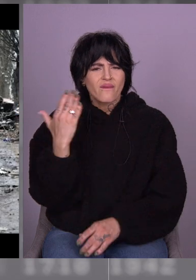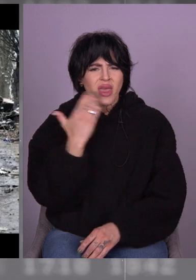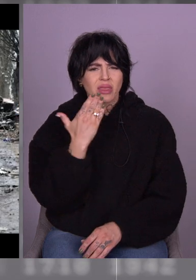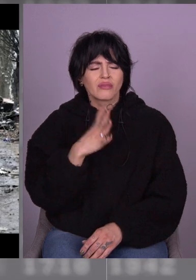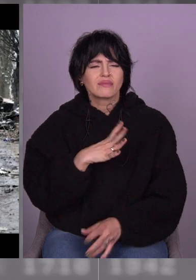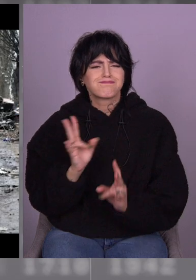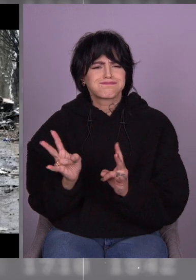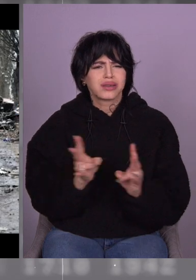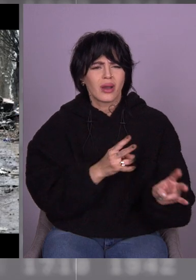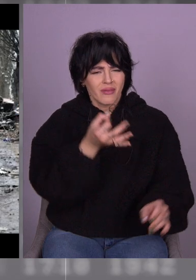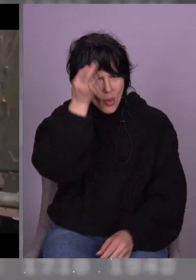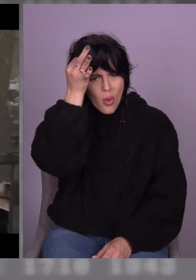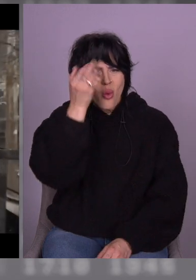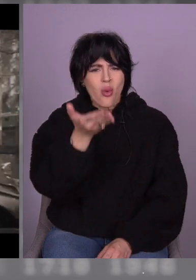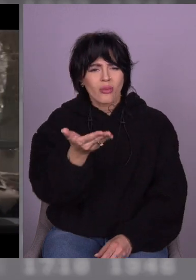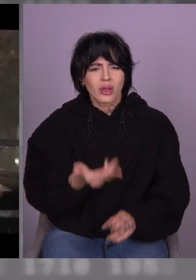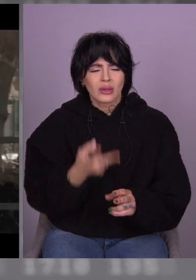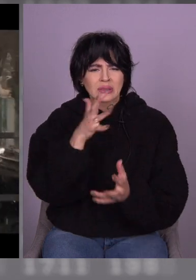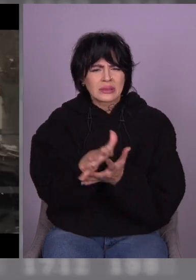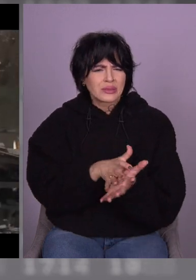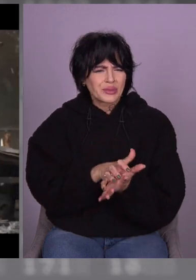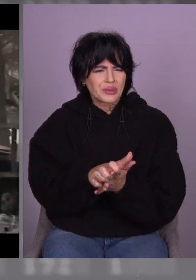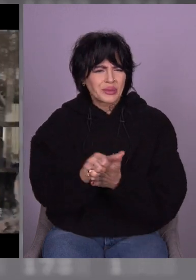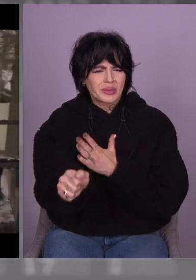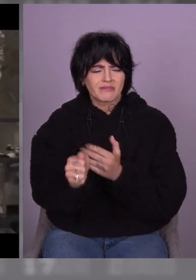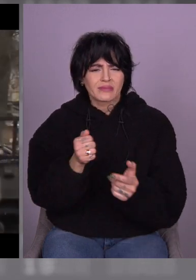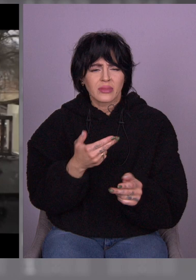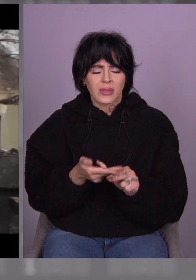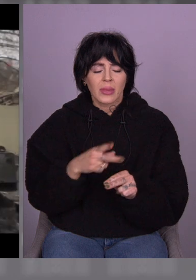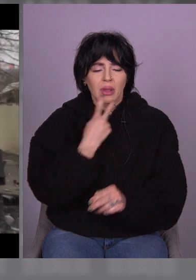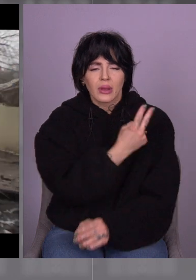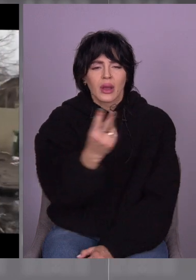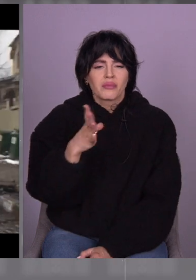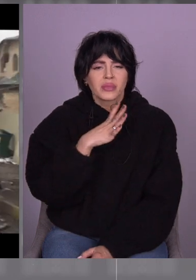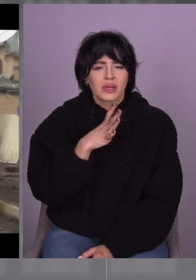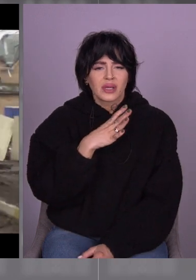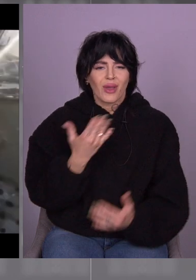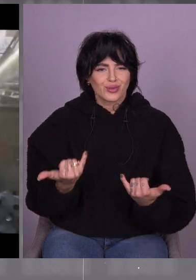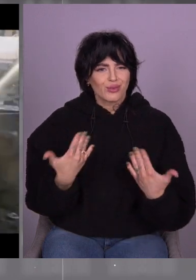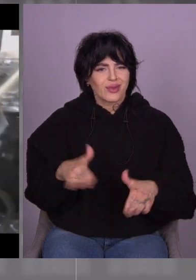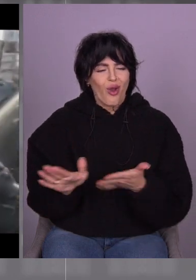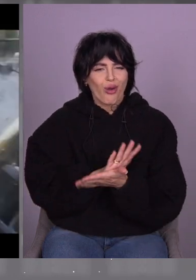які ми всі бачили з цією розтрощеною технікою, яка стояла просто посеред вулиці.